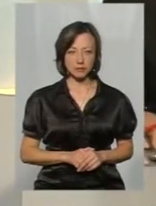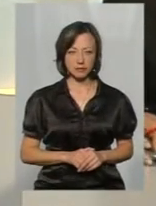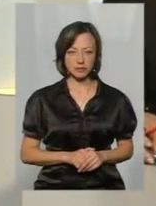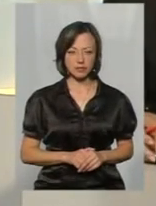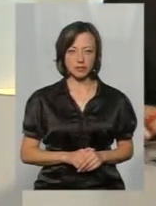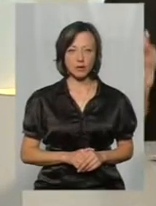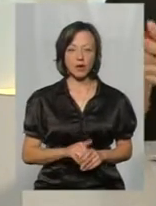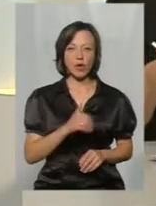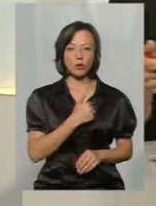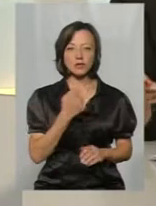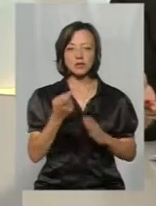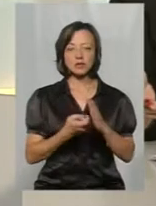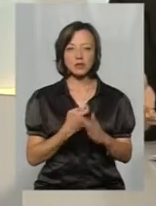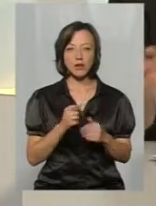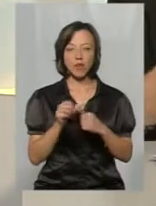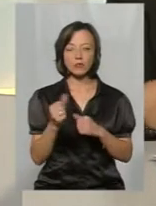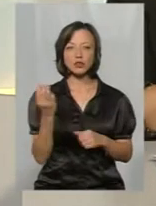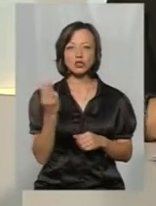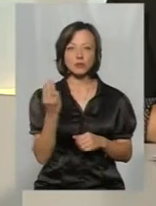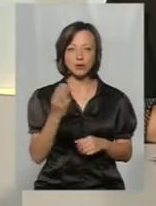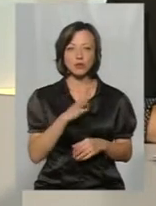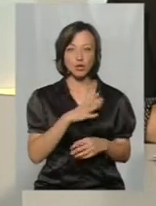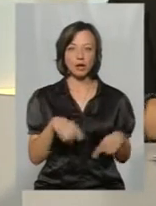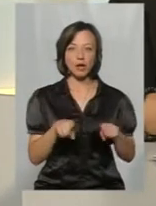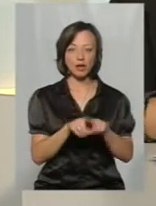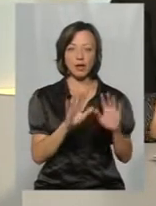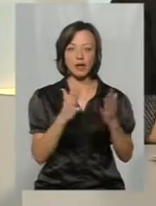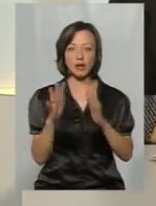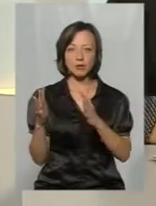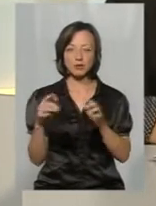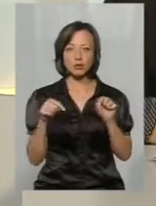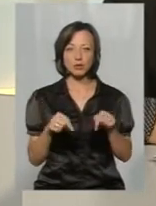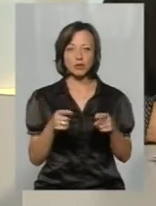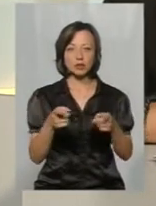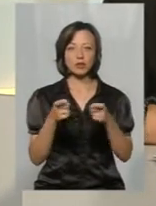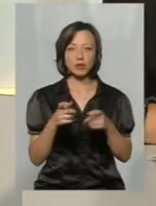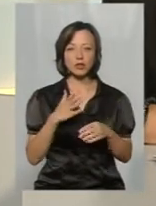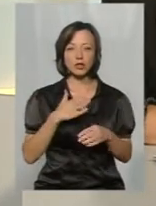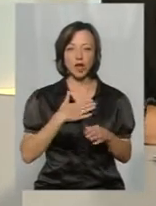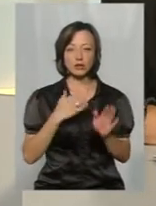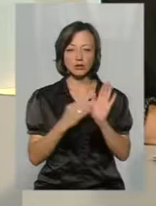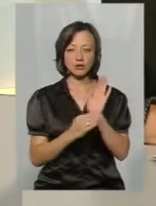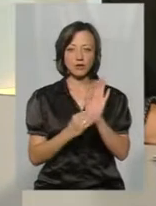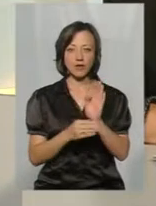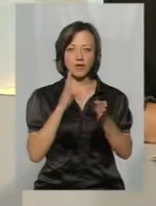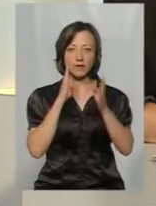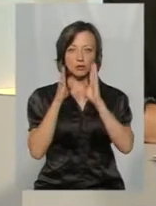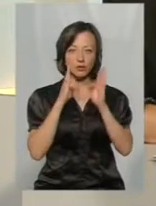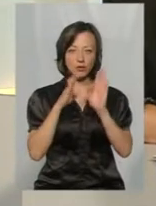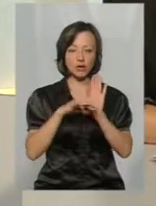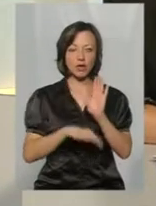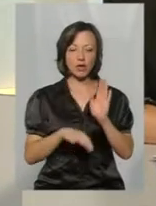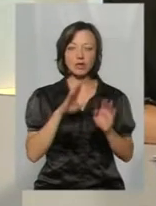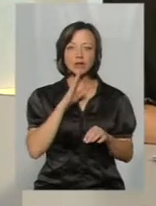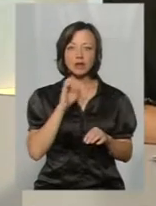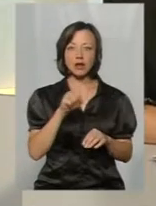Все ж таки, хотілося б дізнатися, окрім шепітівки, чи були ще такі випадки. І хочу тут залучити наших дописувачів у фейсбуці. Пані